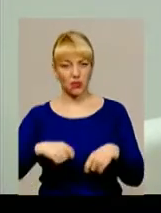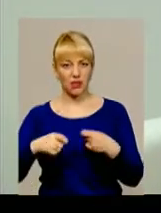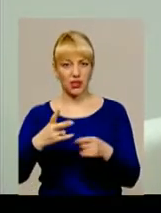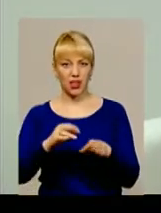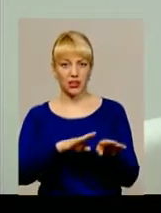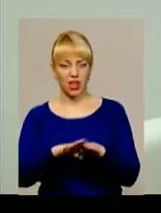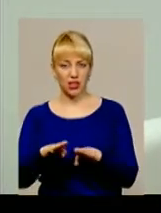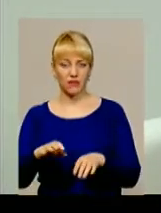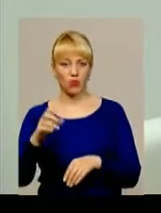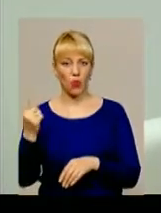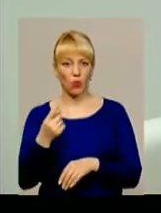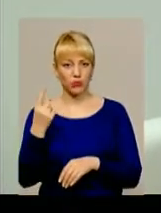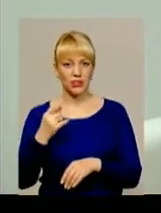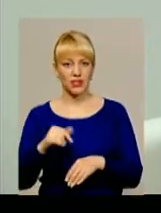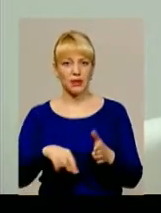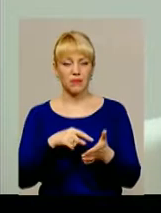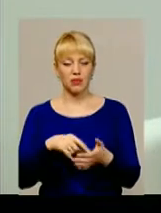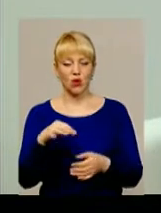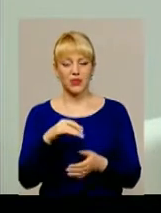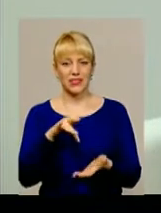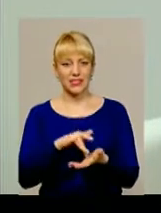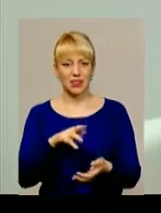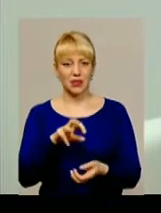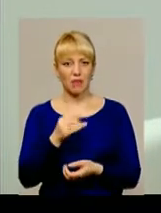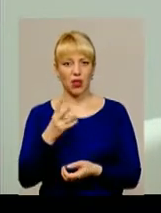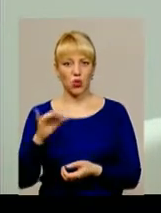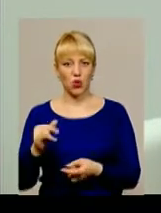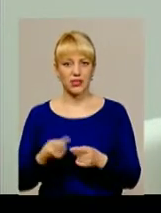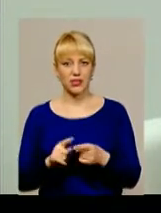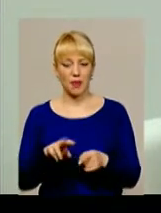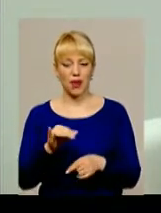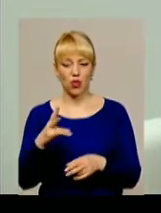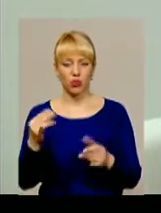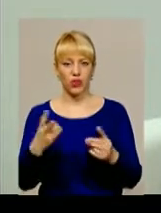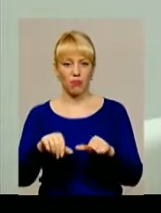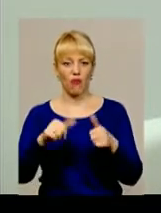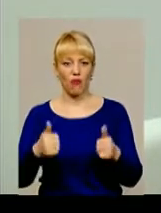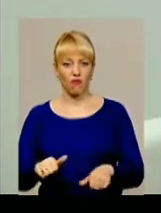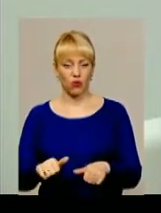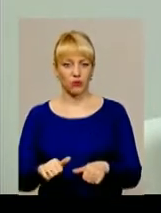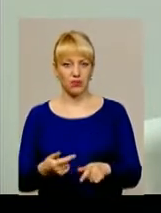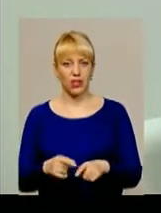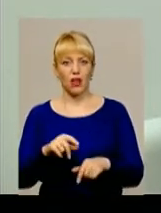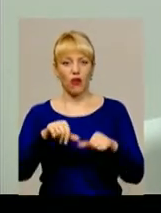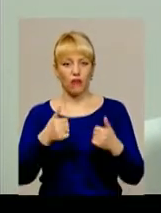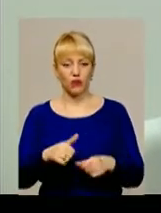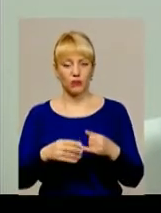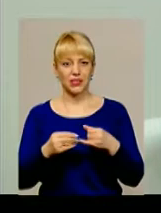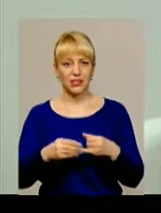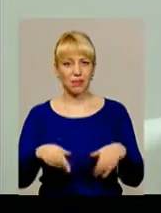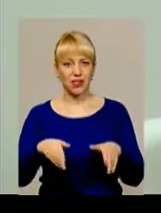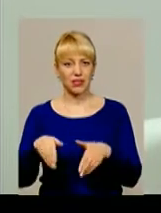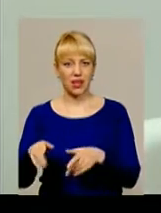рівень області і міст обласних центрів майно, це майно треба оформити. Оформити земельні ділянки.